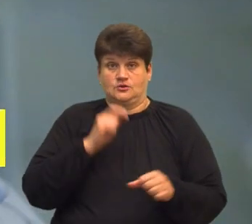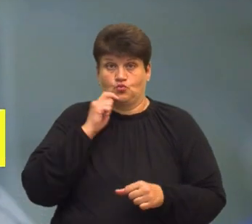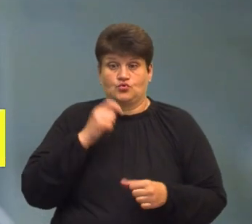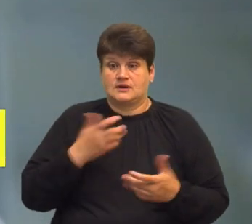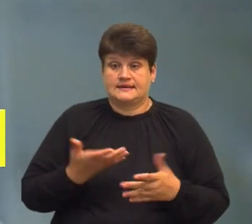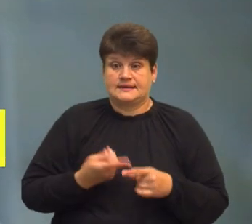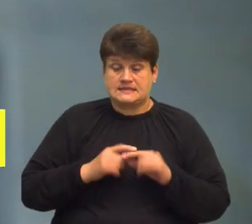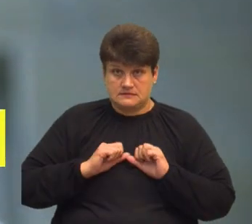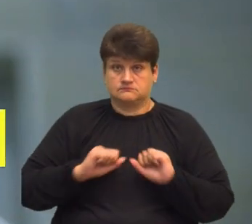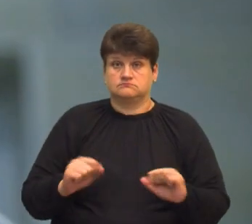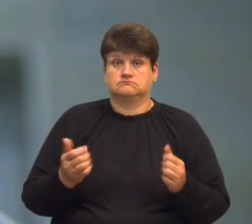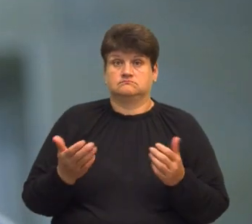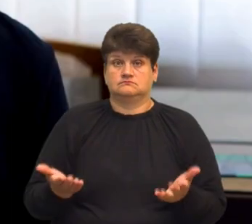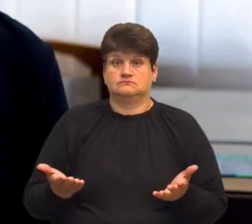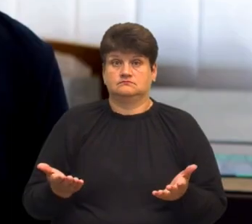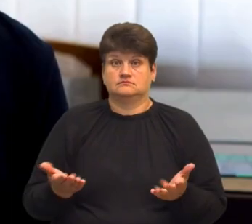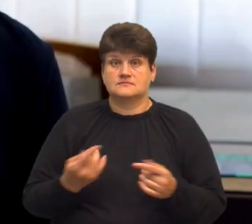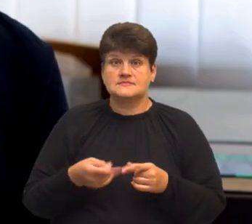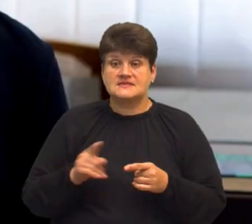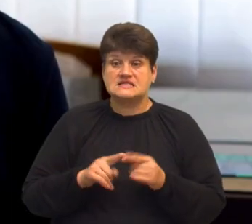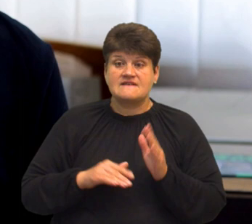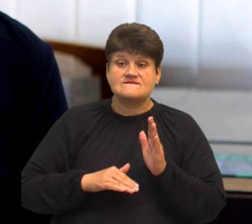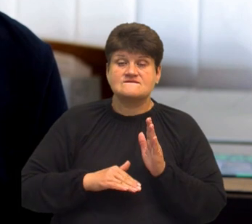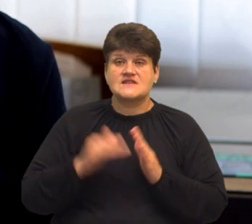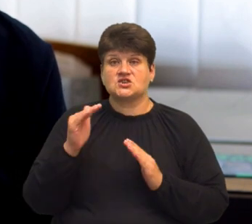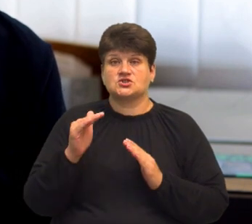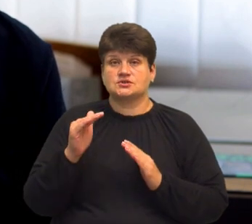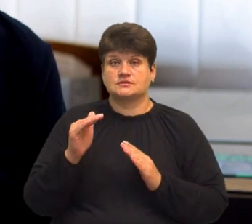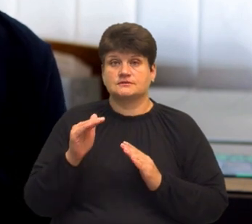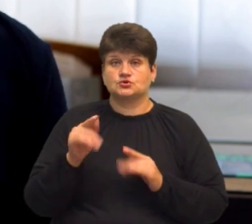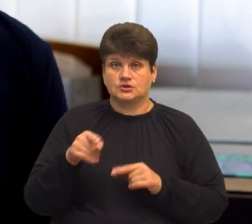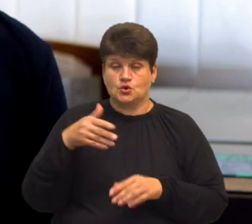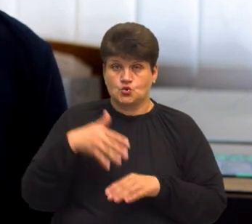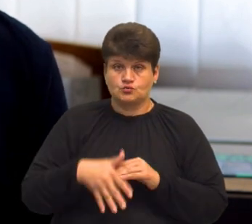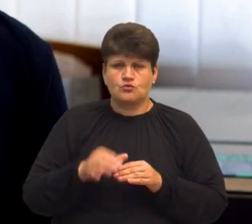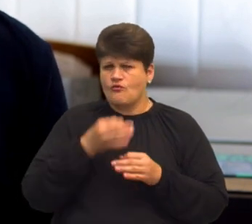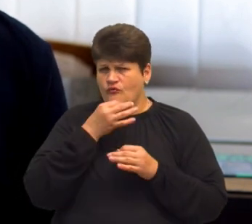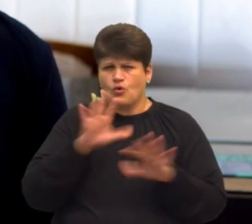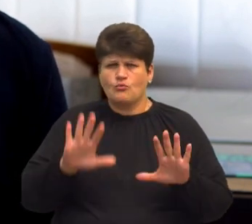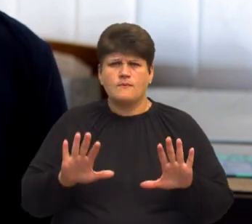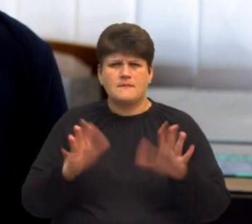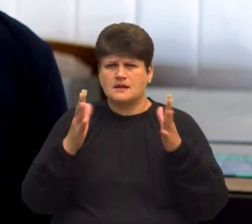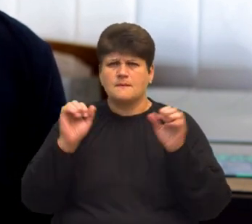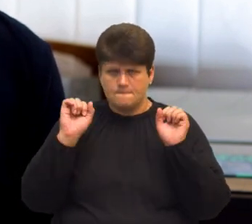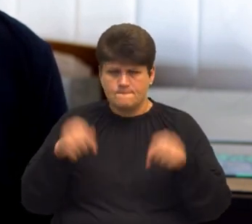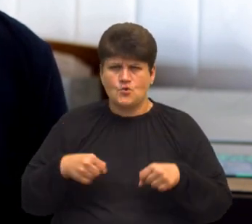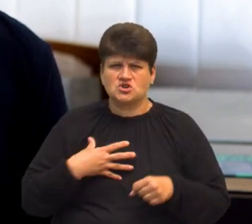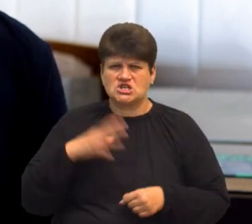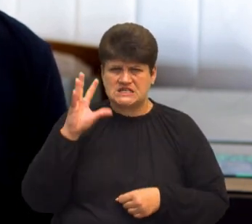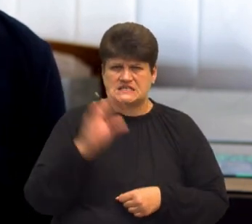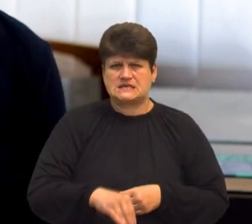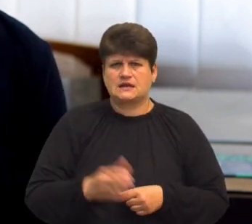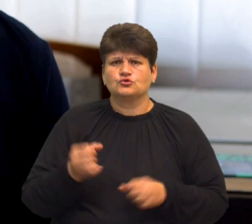геройсько, це вище сліво, що ти розумієш, що ти у любу мить можеш загинути, що ти